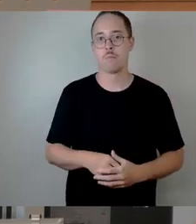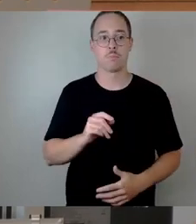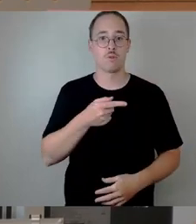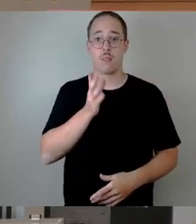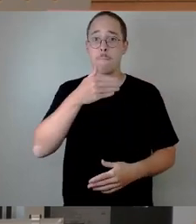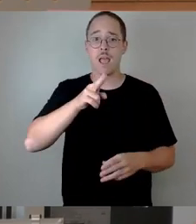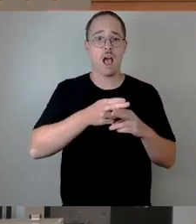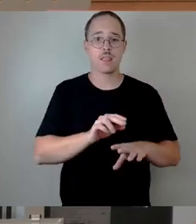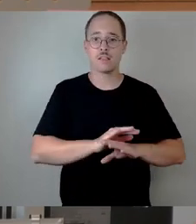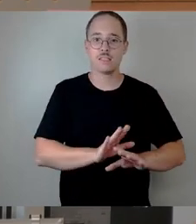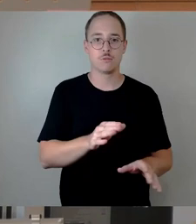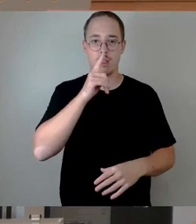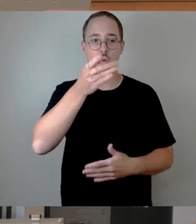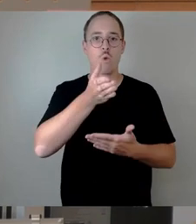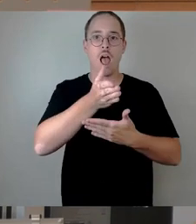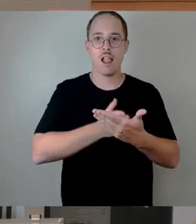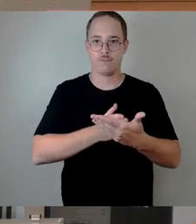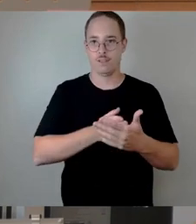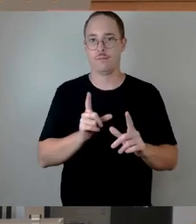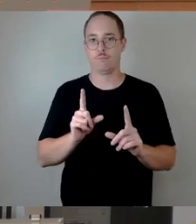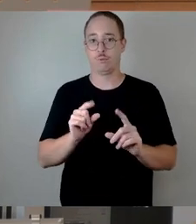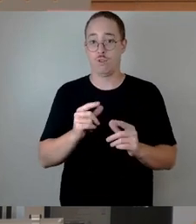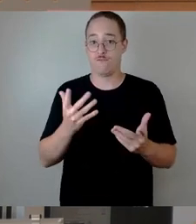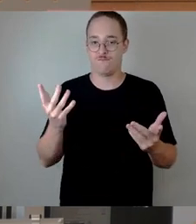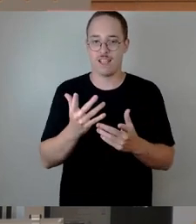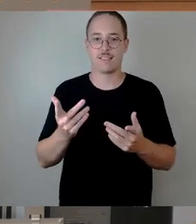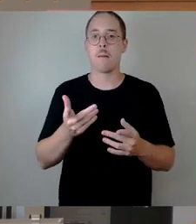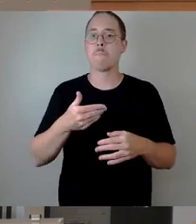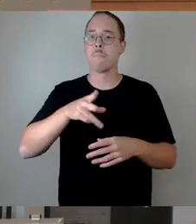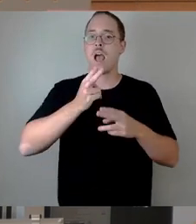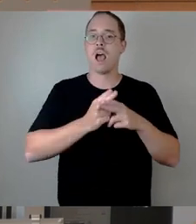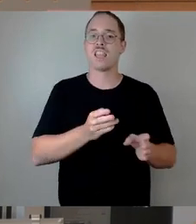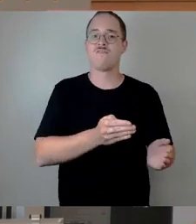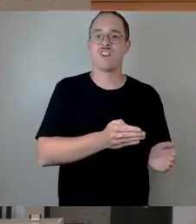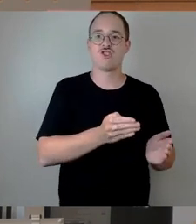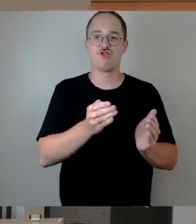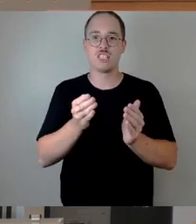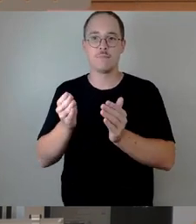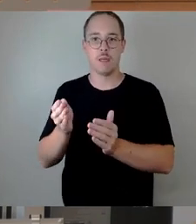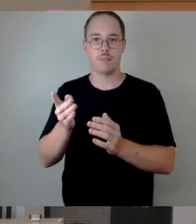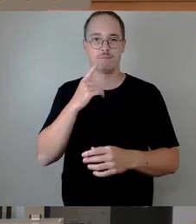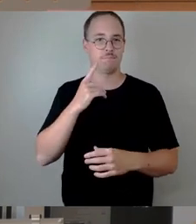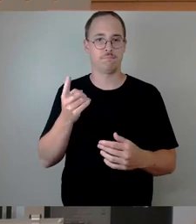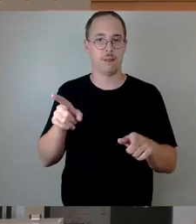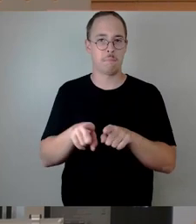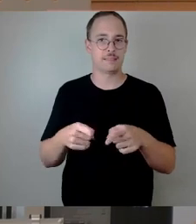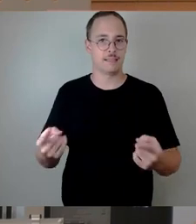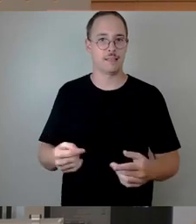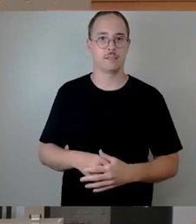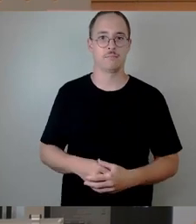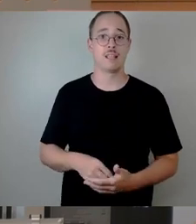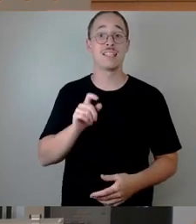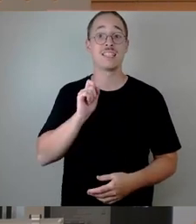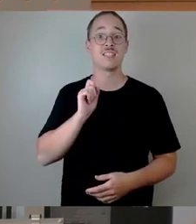Mehrheit ist kein Widerspiegeln. Ich halte den Vorschlag mit zwölf Personen pro Ausschuss